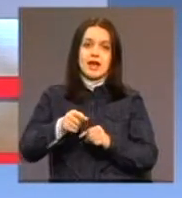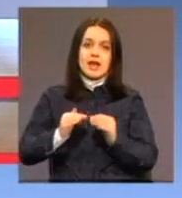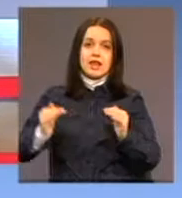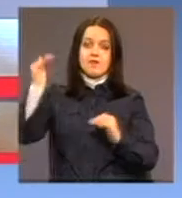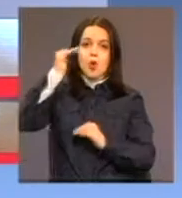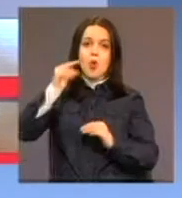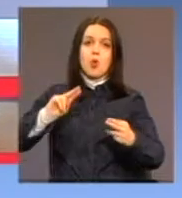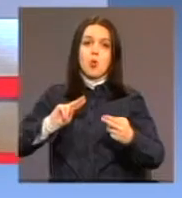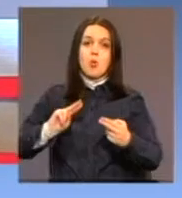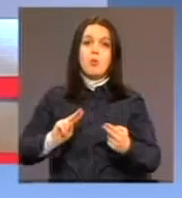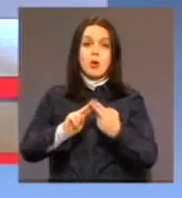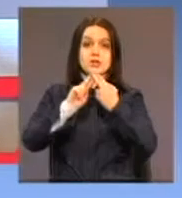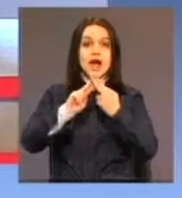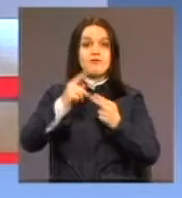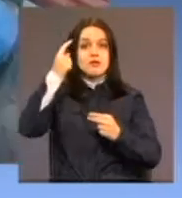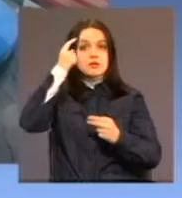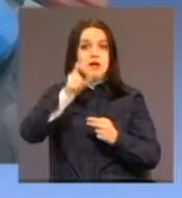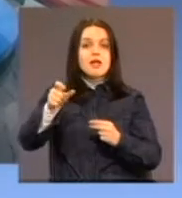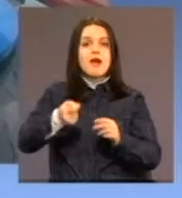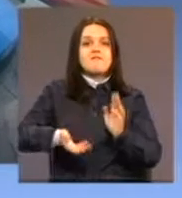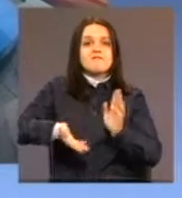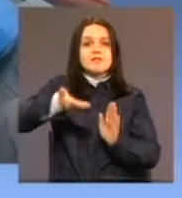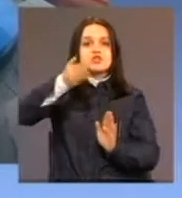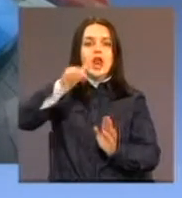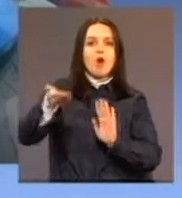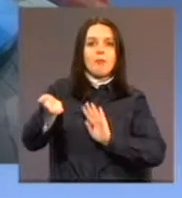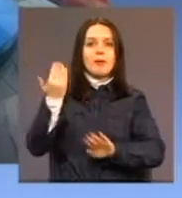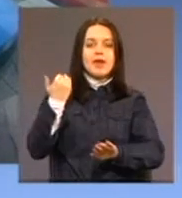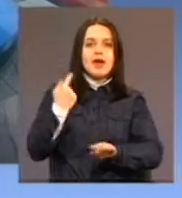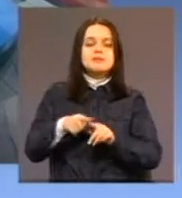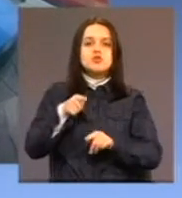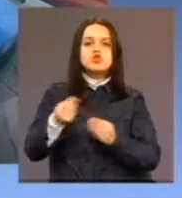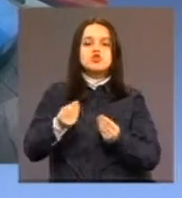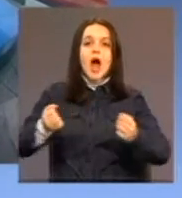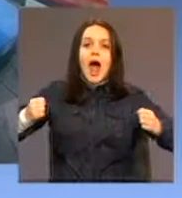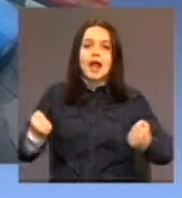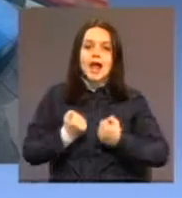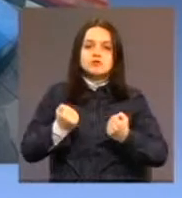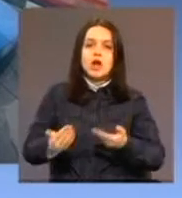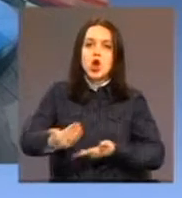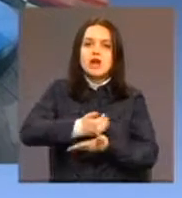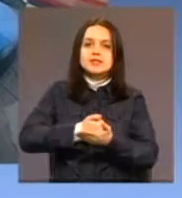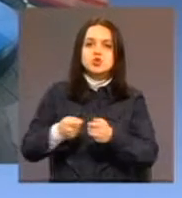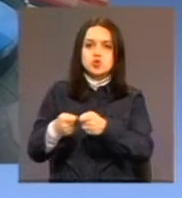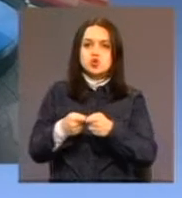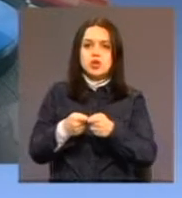veći nego što je bio prije. Zašto? Upravo iz tog razloga što su angažman korisničkih udruženja, naime konkretno